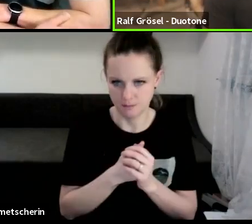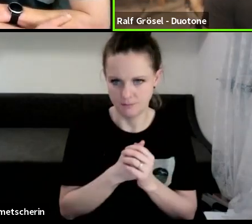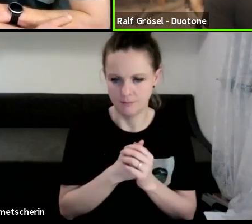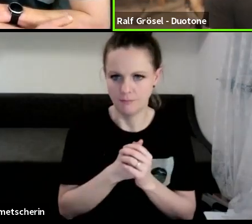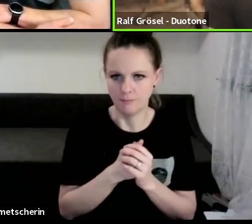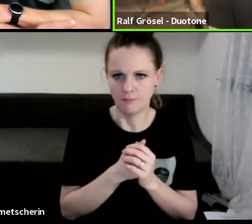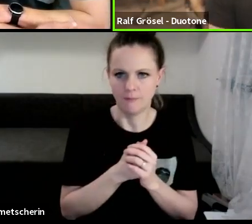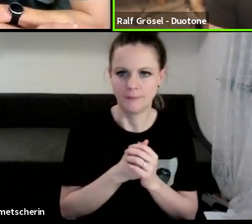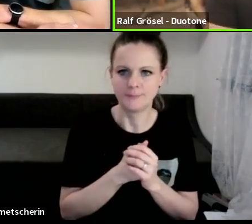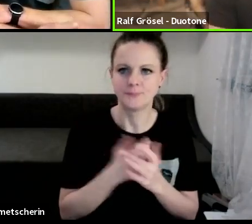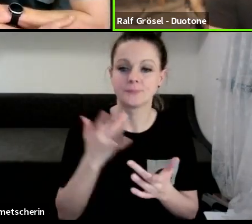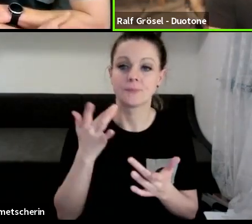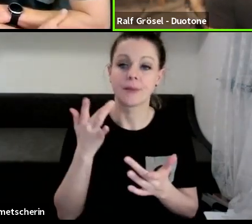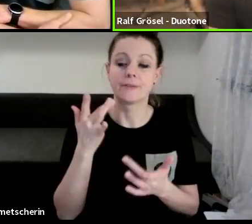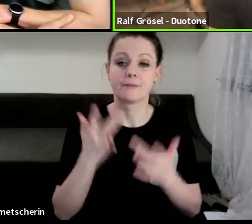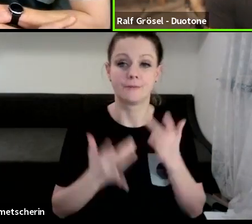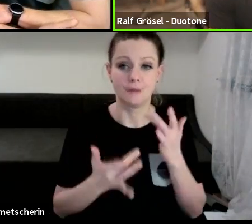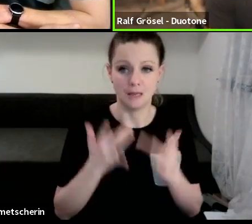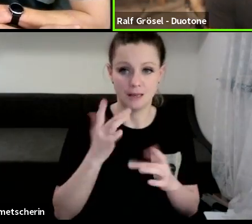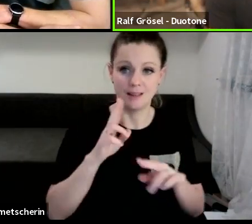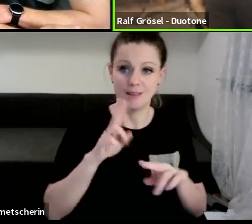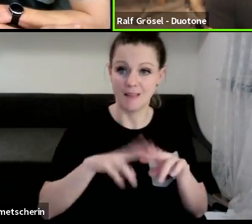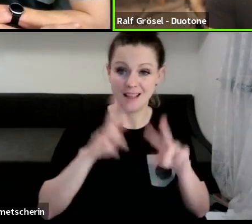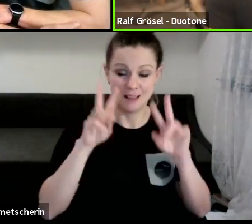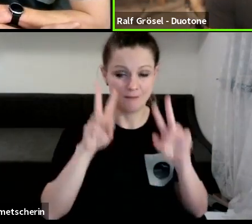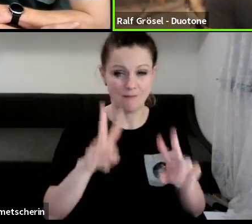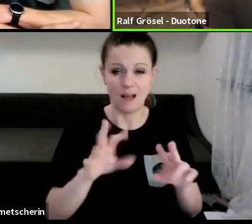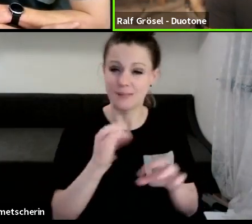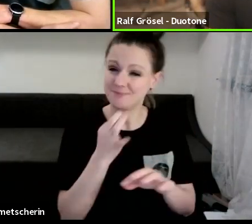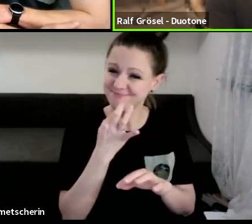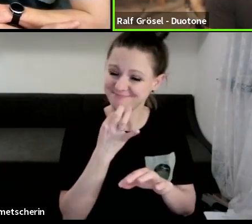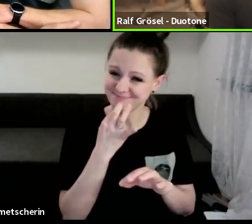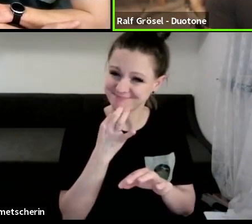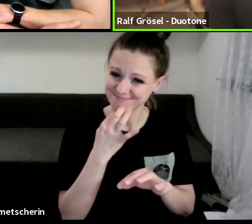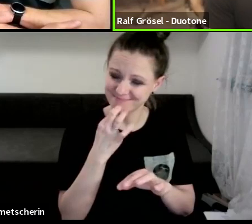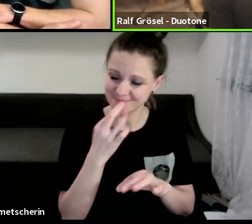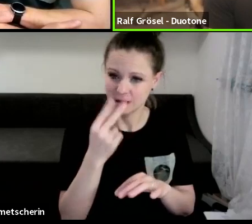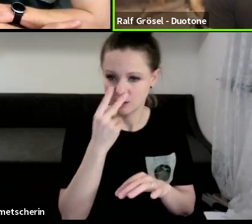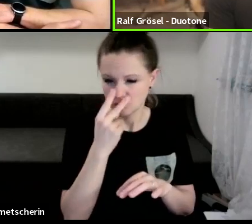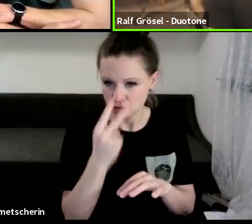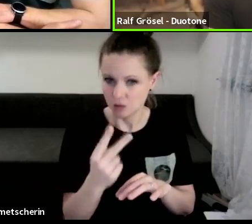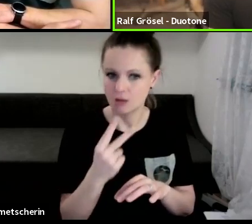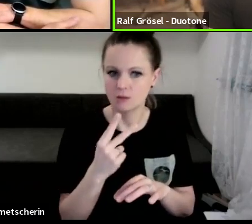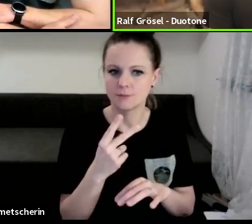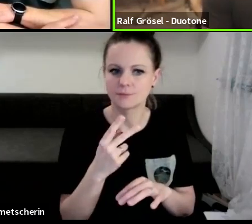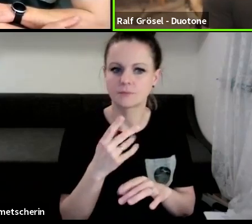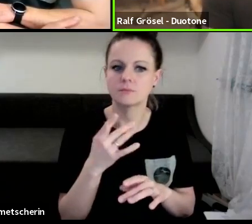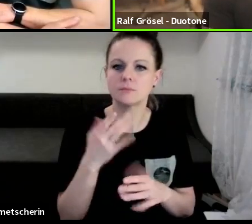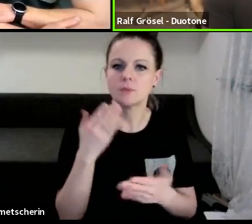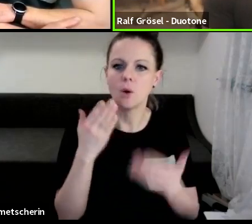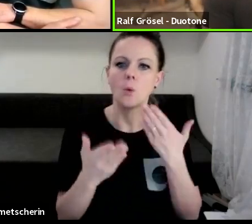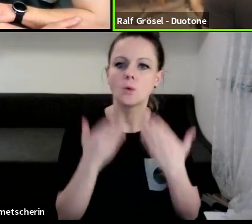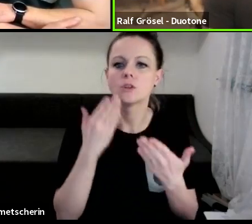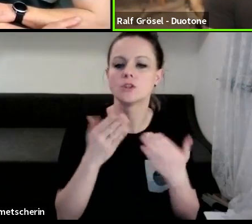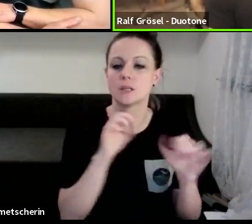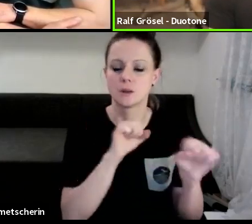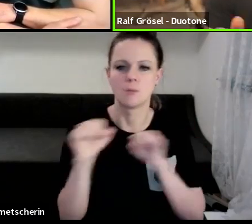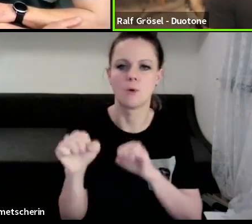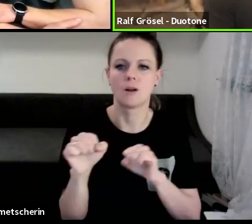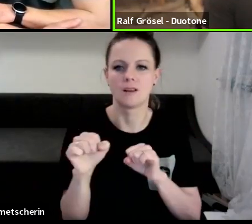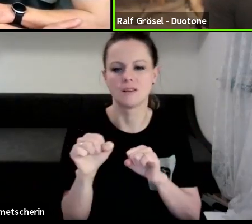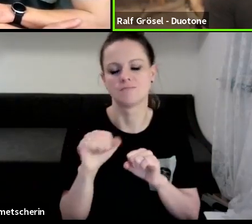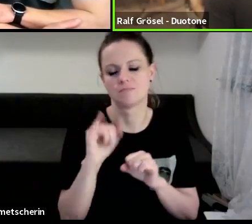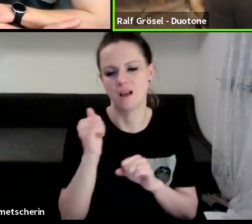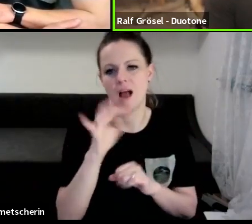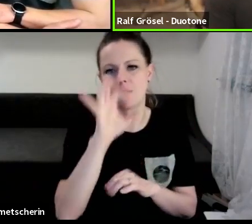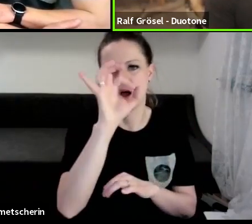Zweifel, wenn man das ganz extrem sich anschaut, einen Unterschied machen? Im Promille-Bereich, würde ich mal sagen. Also das ist